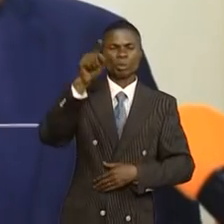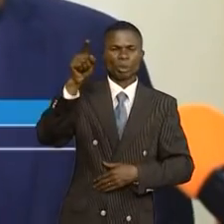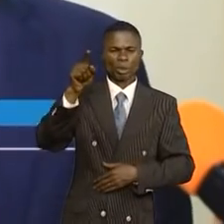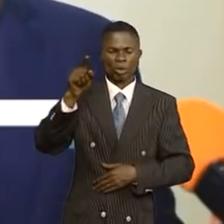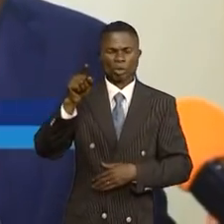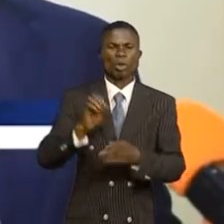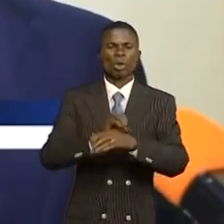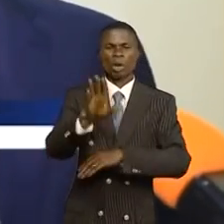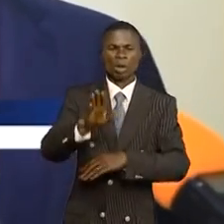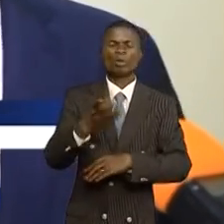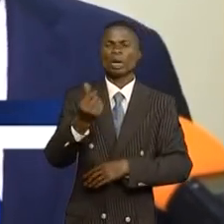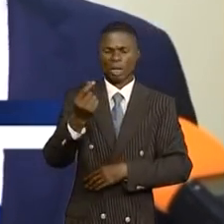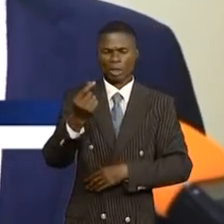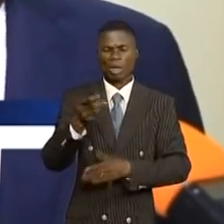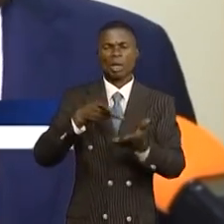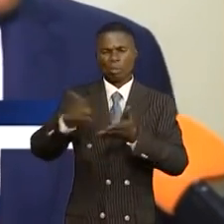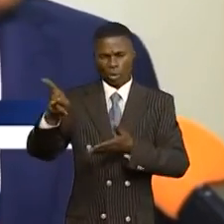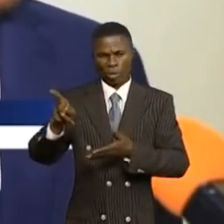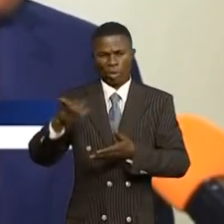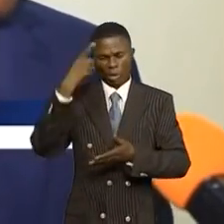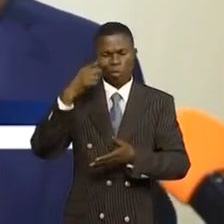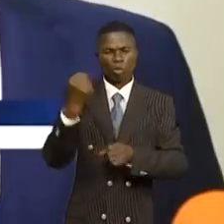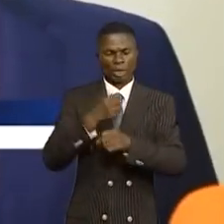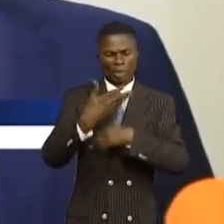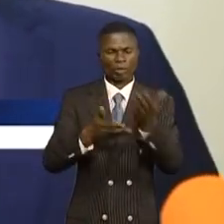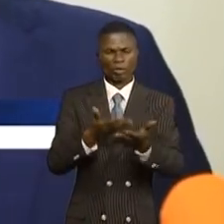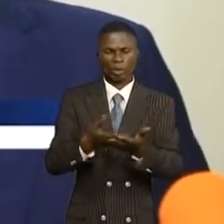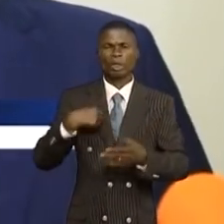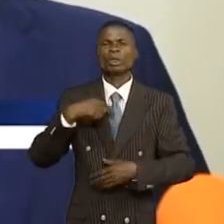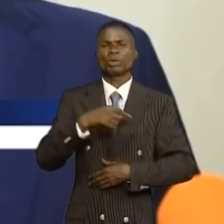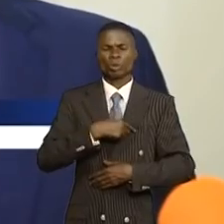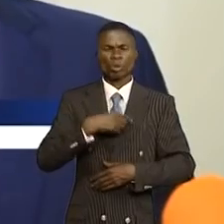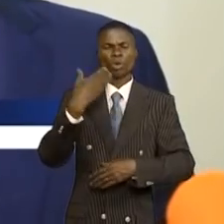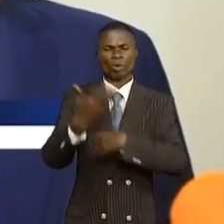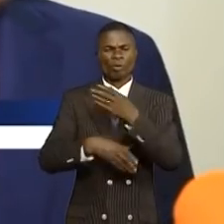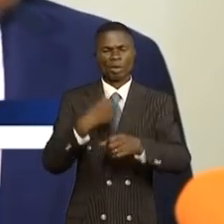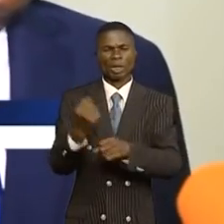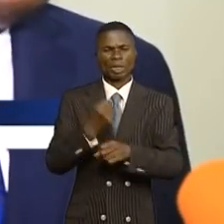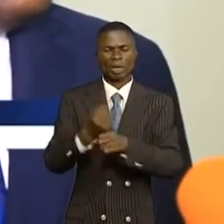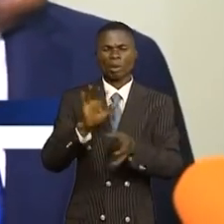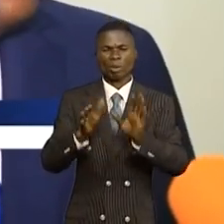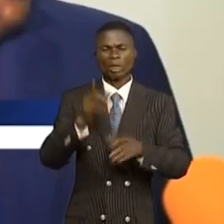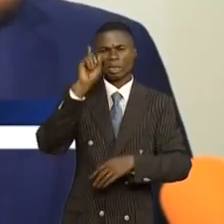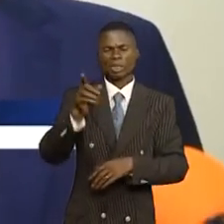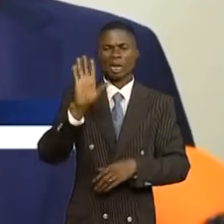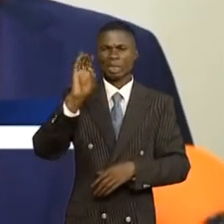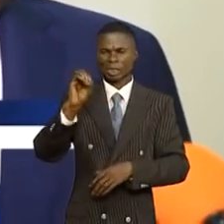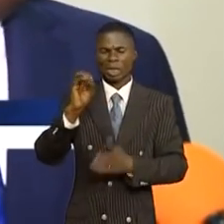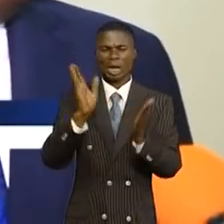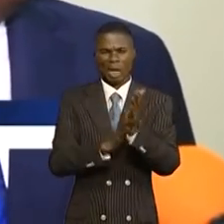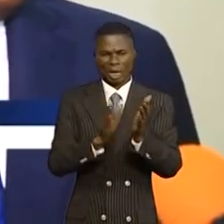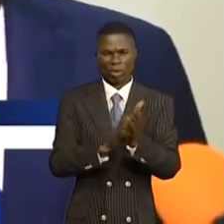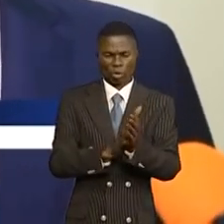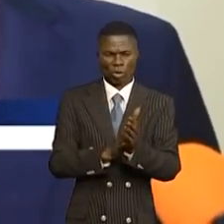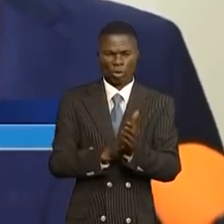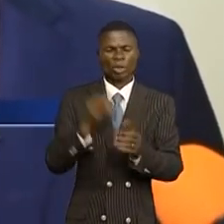'écaissés, donc de l'argent que nous avons payé pour nos réalisations. Nous avons réalisé à peu près 150 écoles. Mais aussi nous